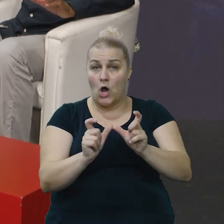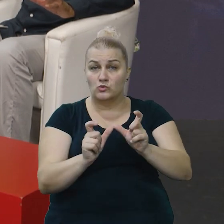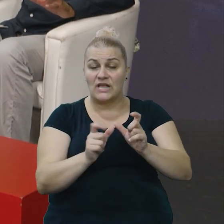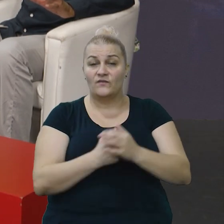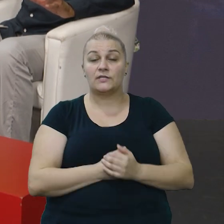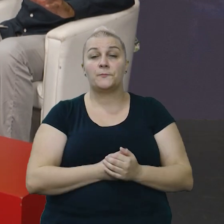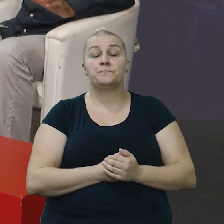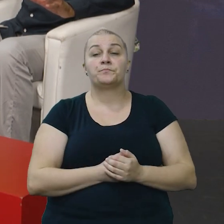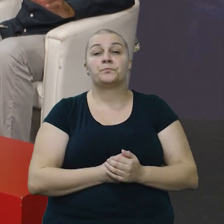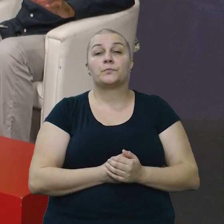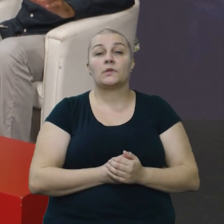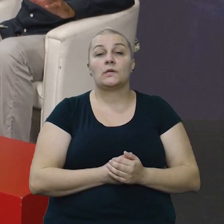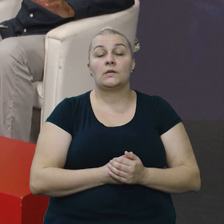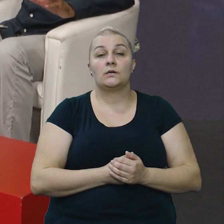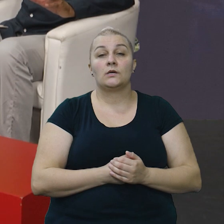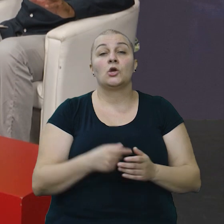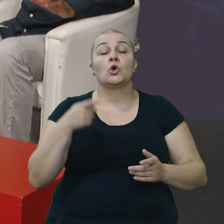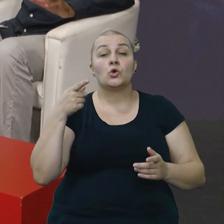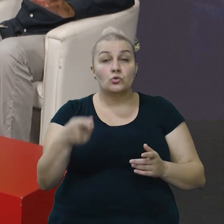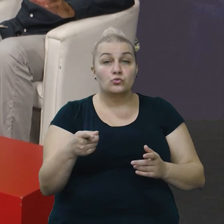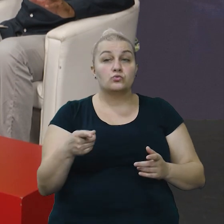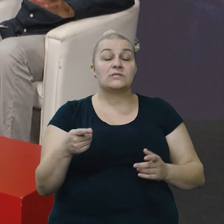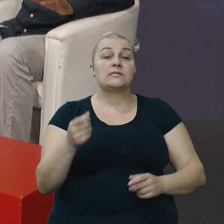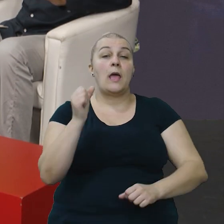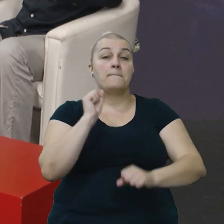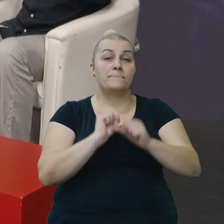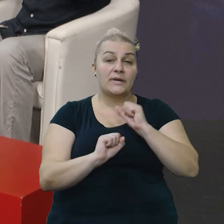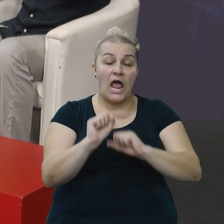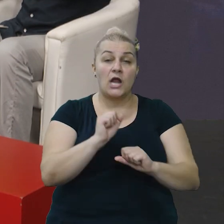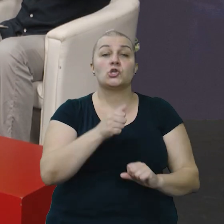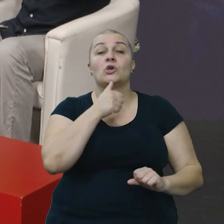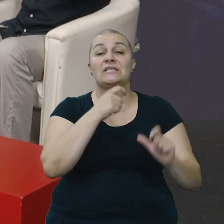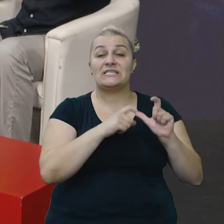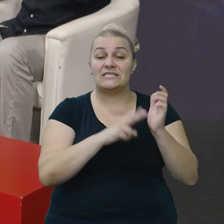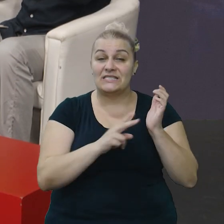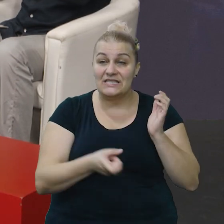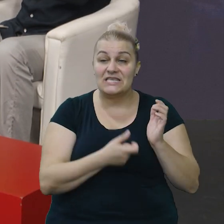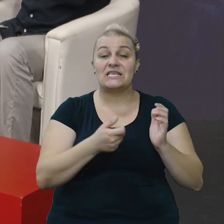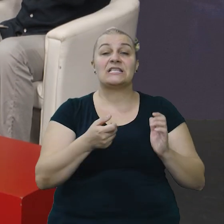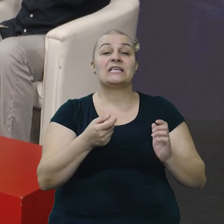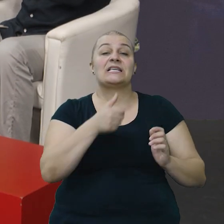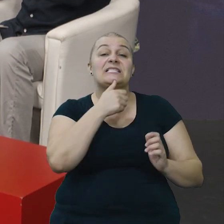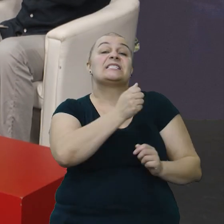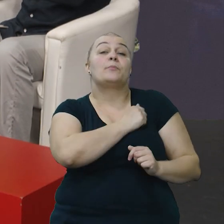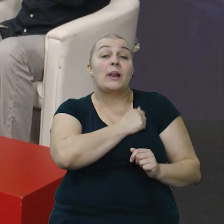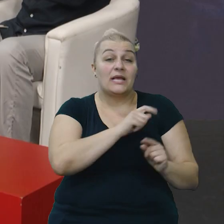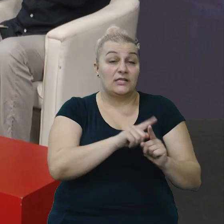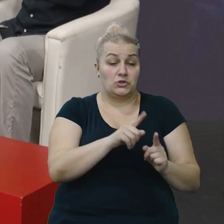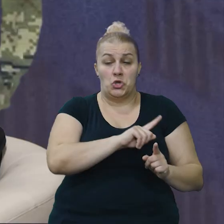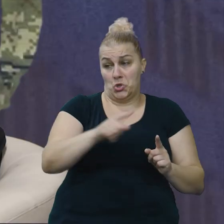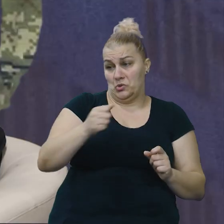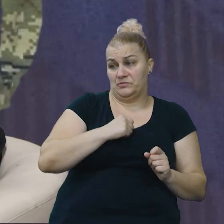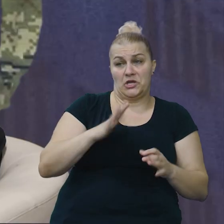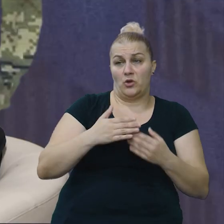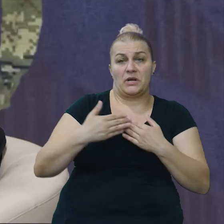Tu se je, Josip ako se slažete, ne branio samo Sinj. Hrvatska... Dalmacija cila. Tako je. Do Splita je bilo nekih 40